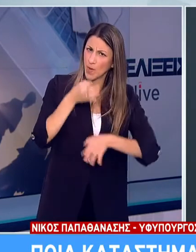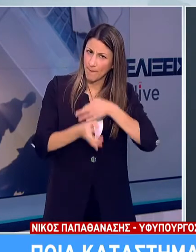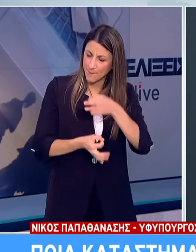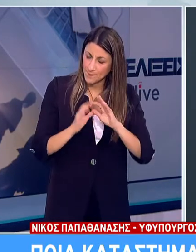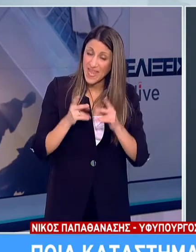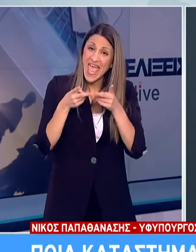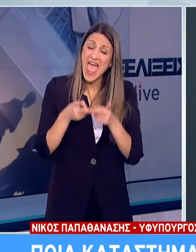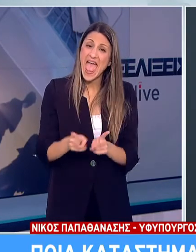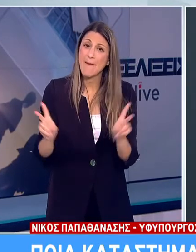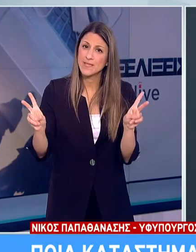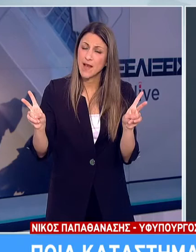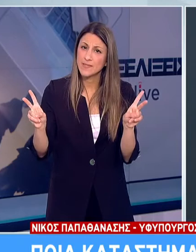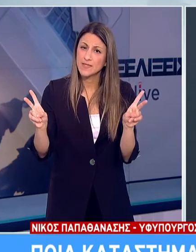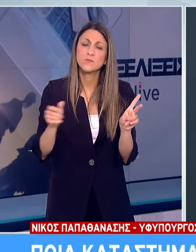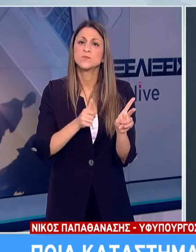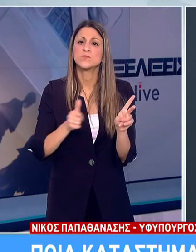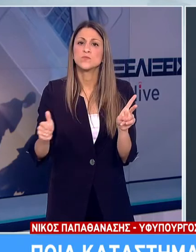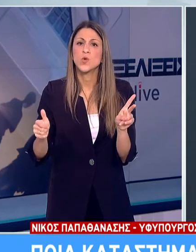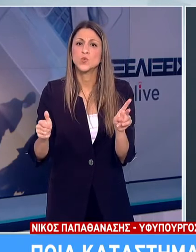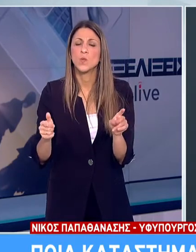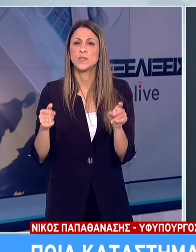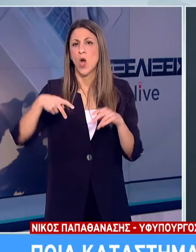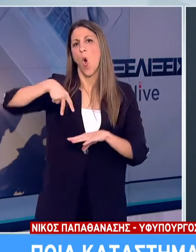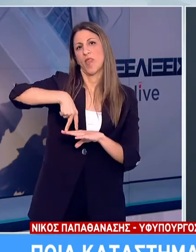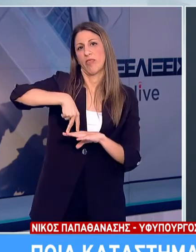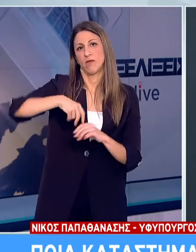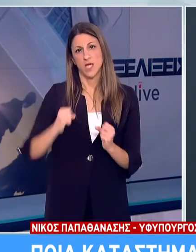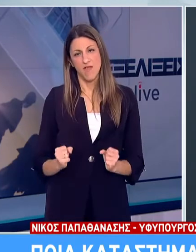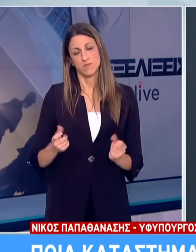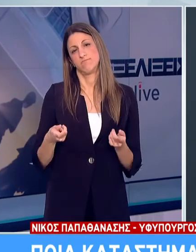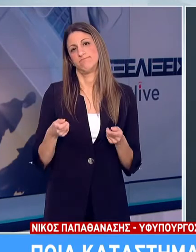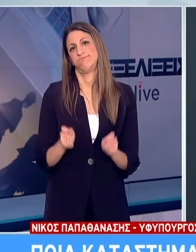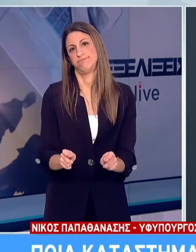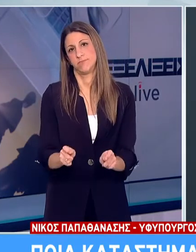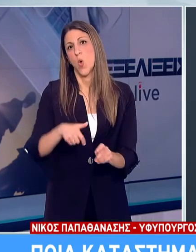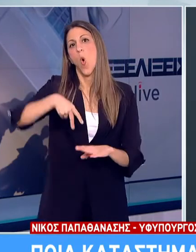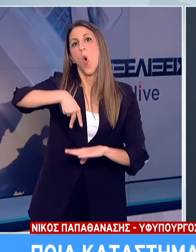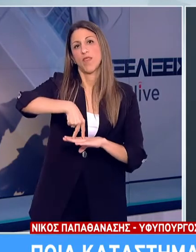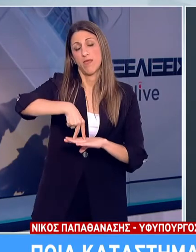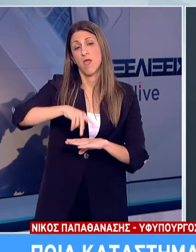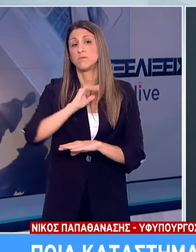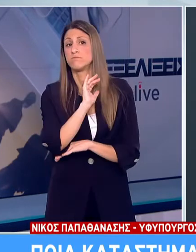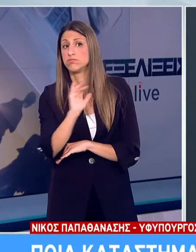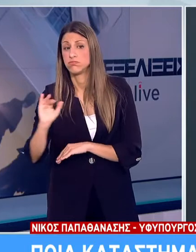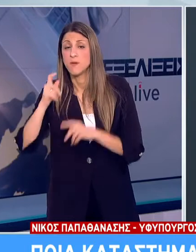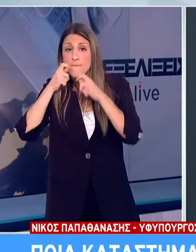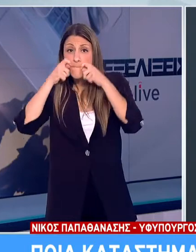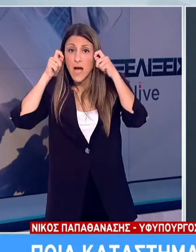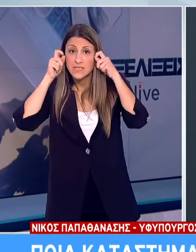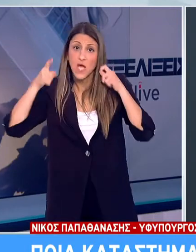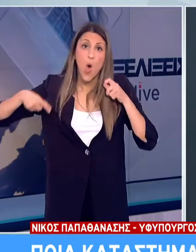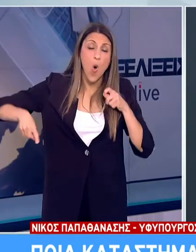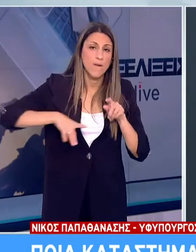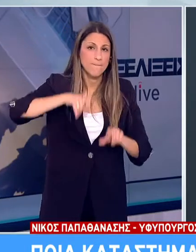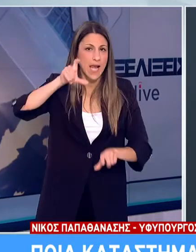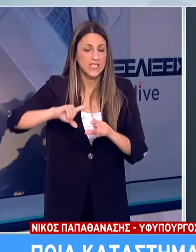Επιτρέπεται η λειτουργία τους μόνο χωρίς καθήμενους πελάτας και εφίσταται η ισχυρή σύσταση για χρήση μάσκας προστασίας από το προσωπικό